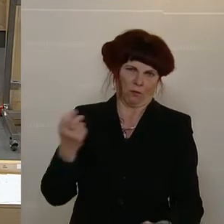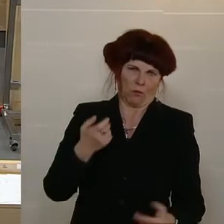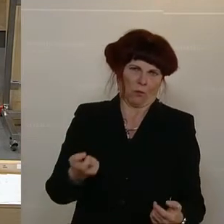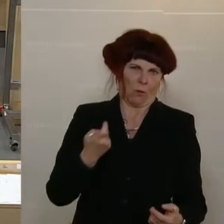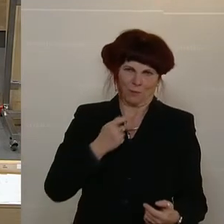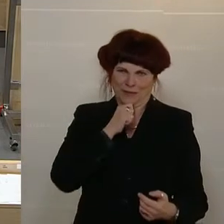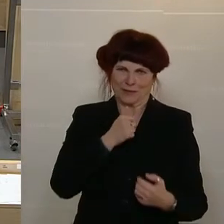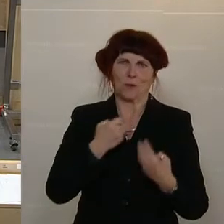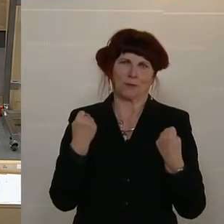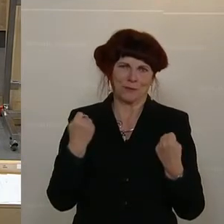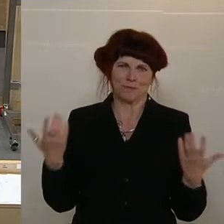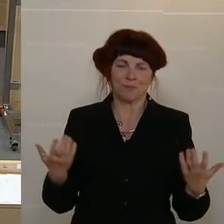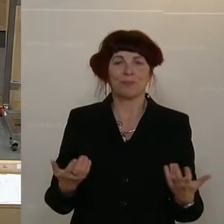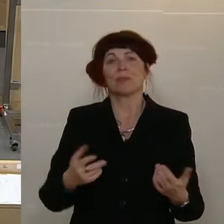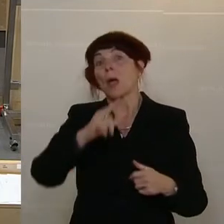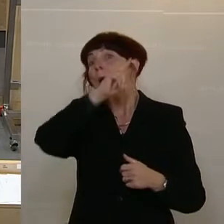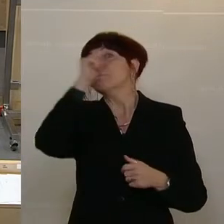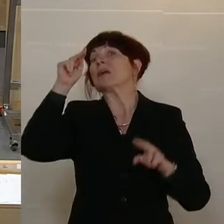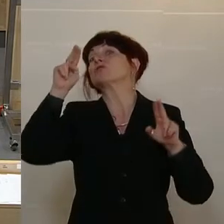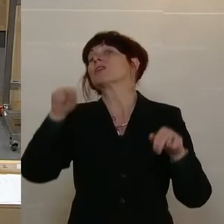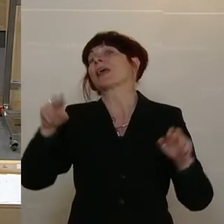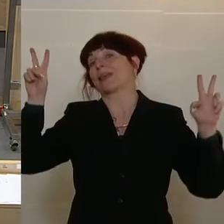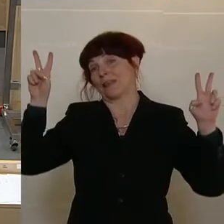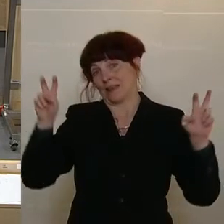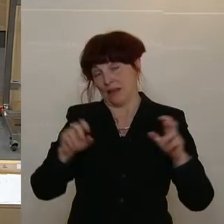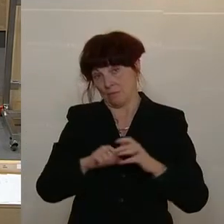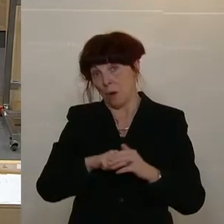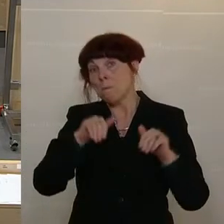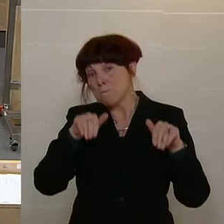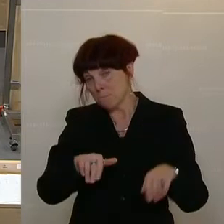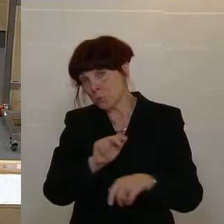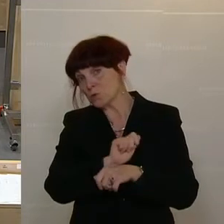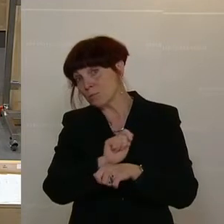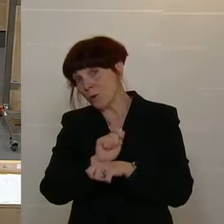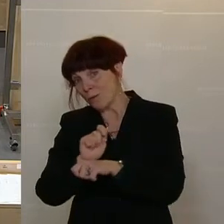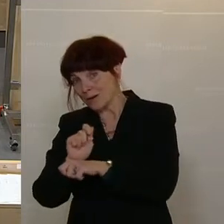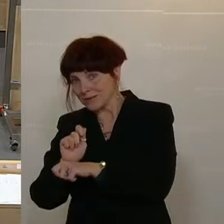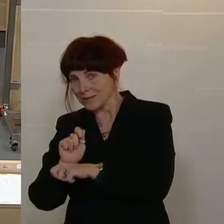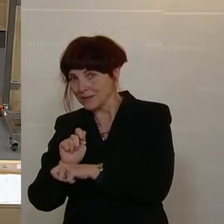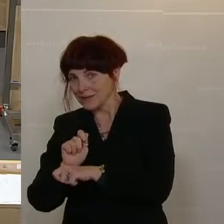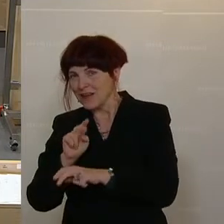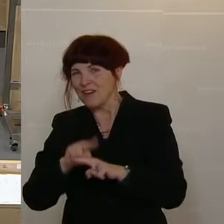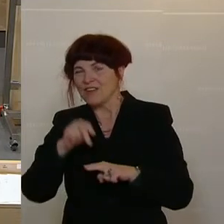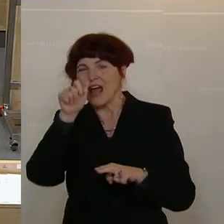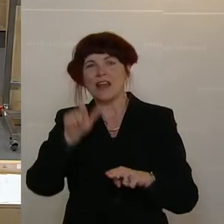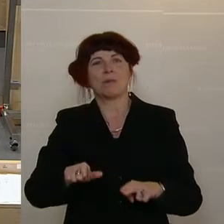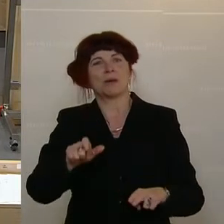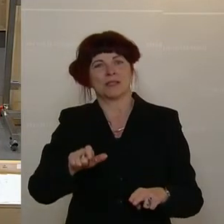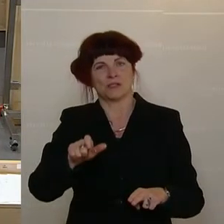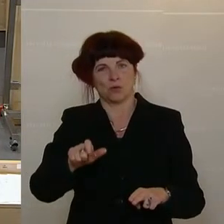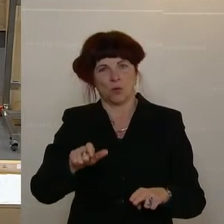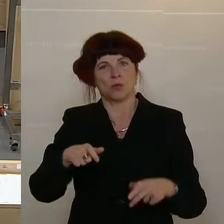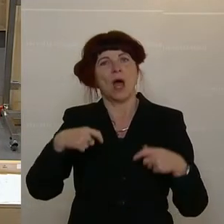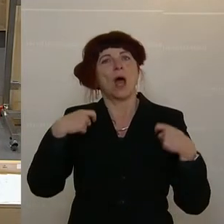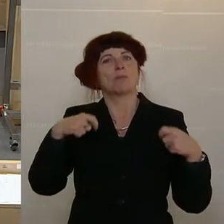ist vielleicht, wenn wir gerade bei Menschenrechten sind, schon zu beobachten, wenn jemand nominiert wird für ein